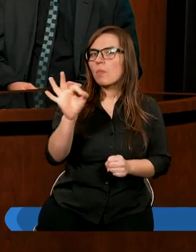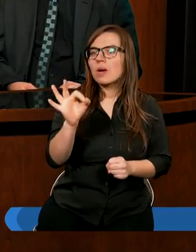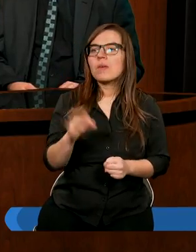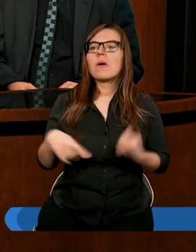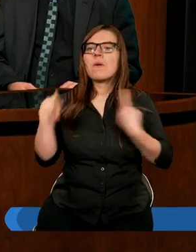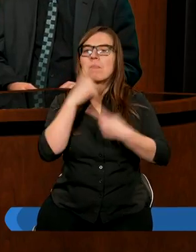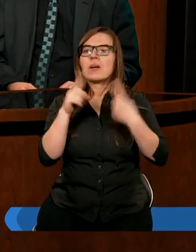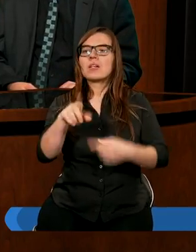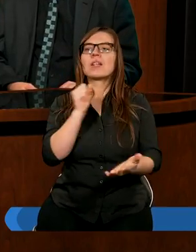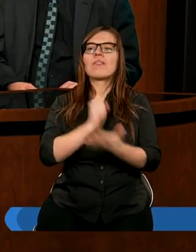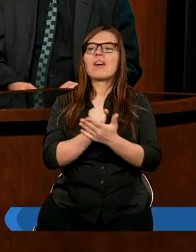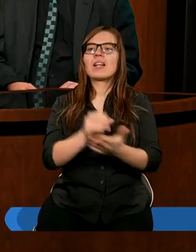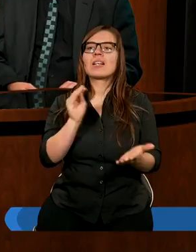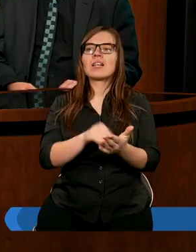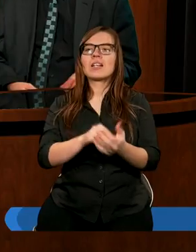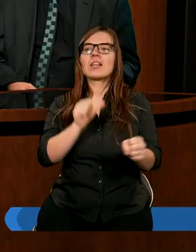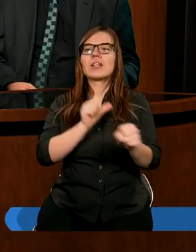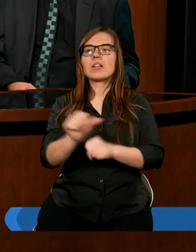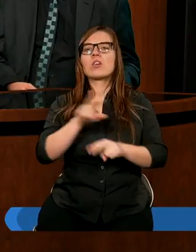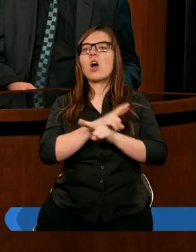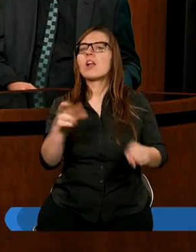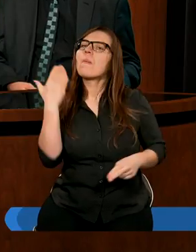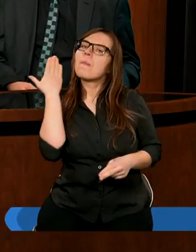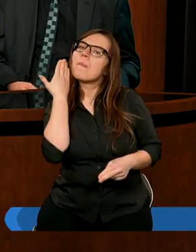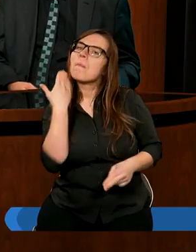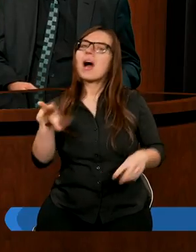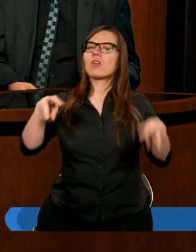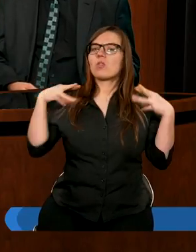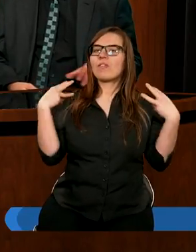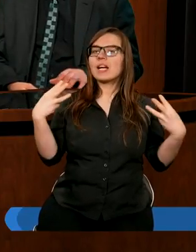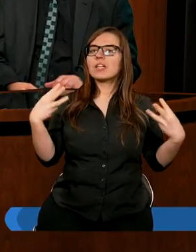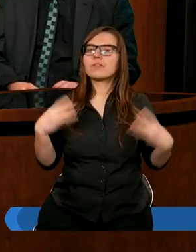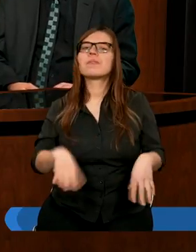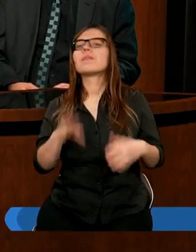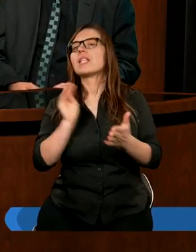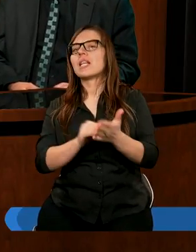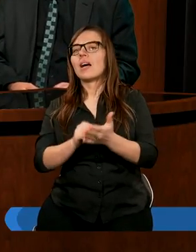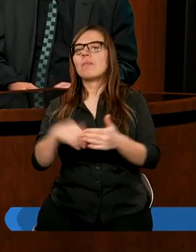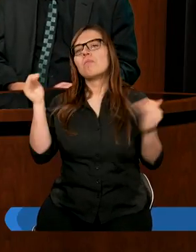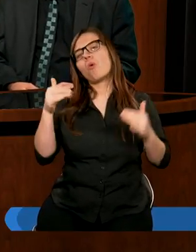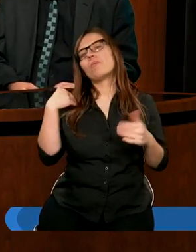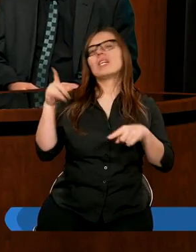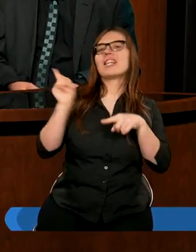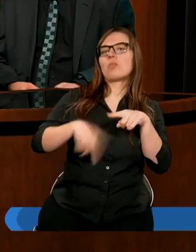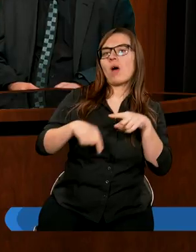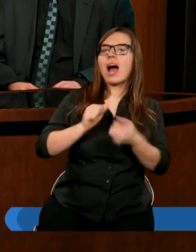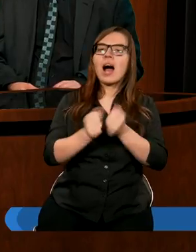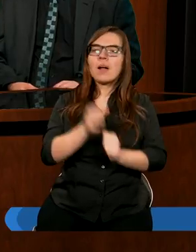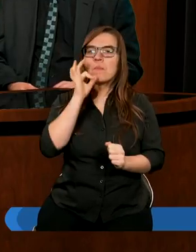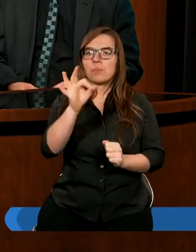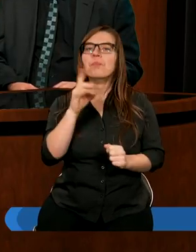Myślę, że kwestia nawyków jest rzeczą bardzo istotną. Nawyki mogą być złe i dobre,